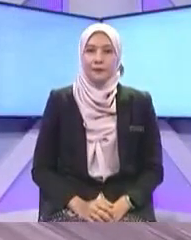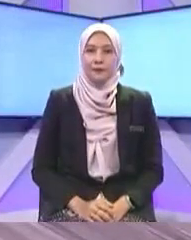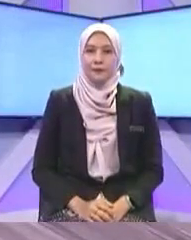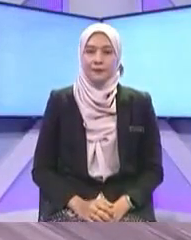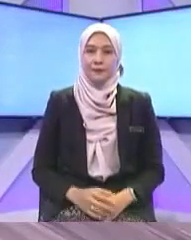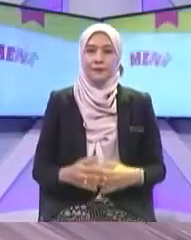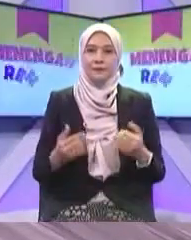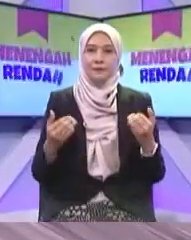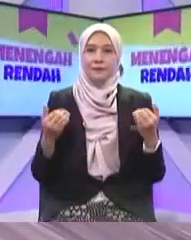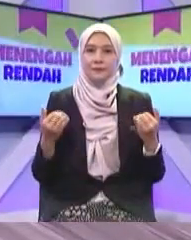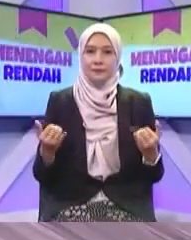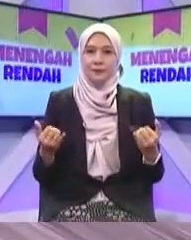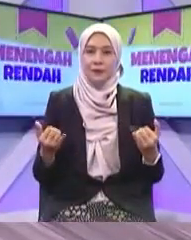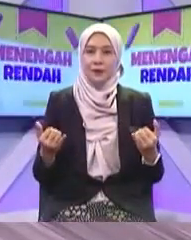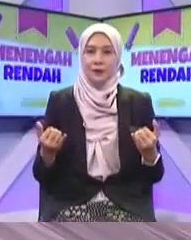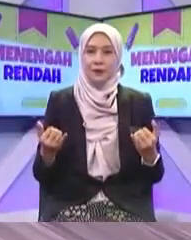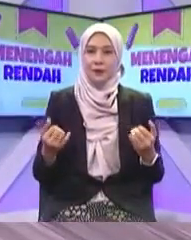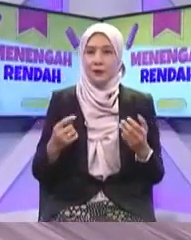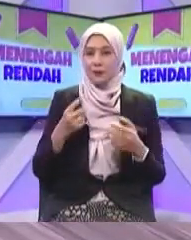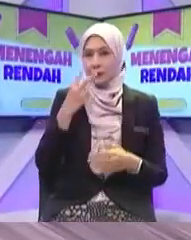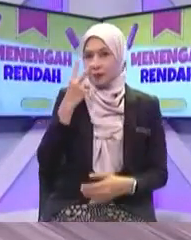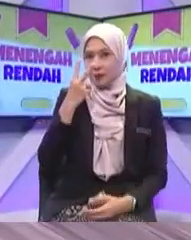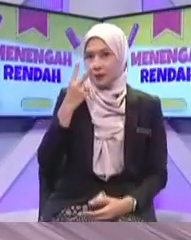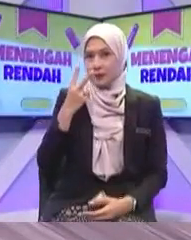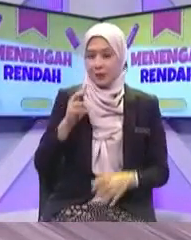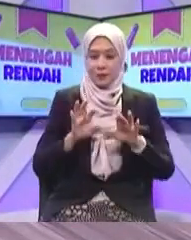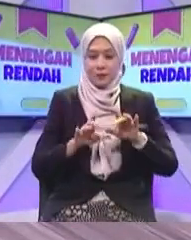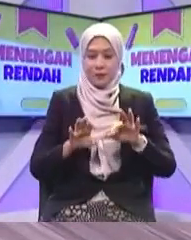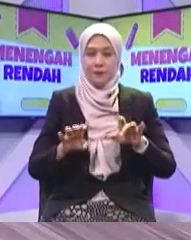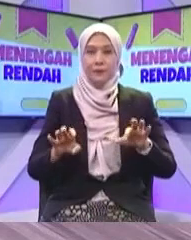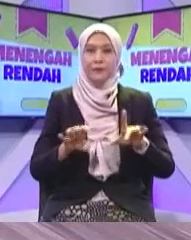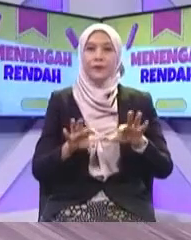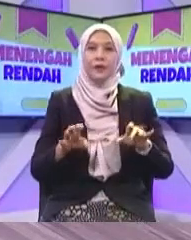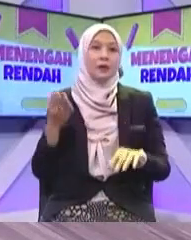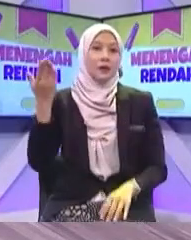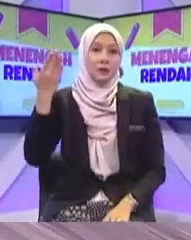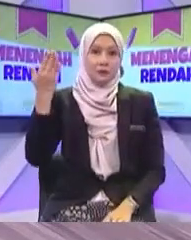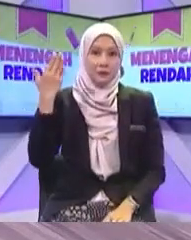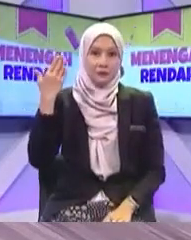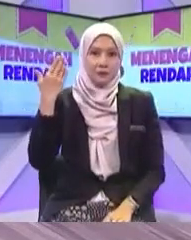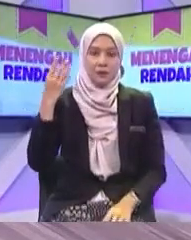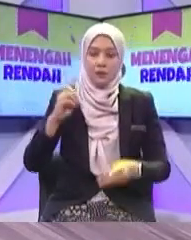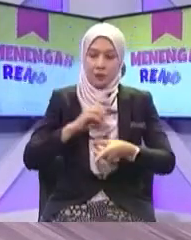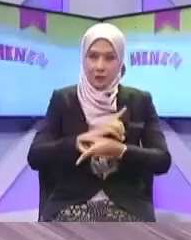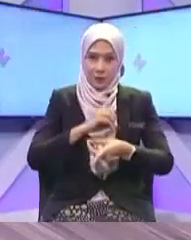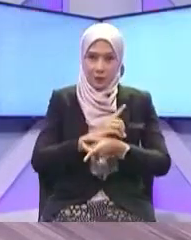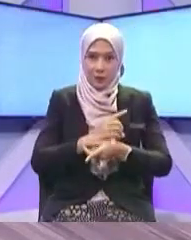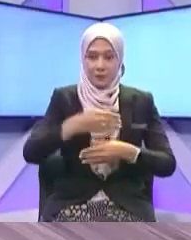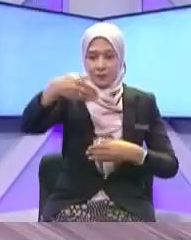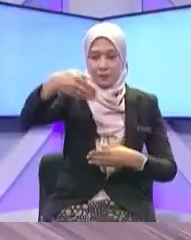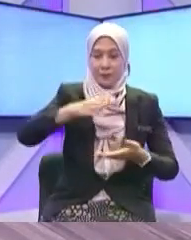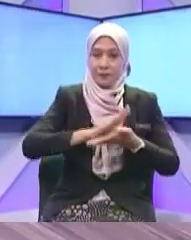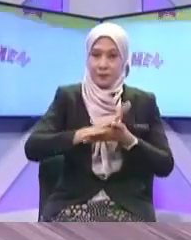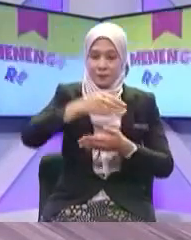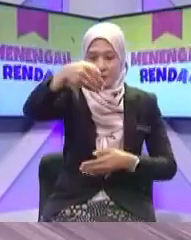Kat depan Ifan tu Ada mesin taip Mesin taip Mesin taip Dulu kalau nak Hantar Nak buat dokuma Guna mesin